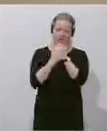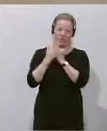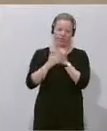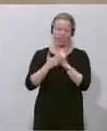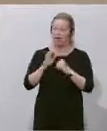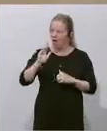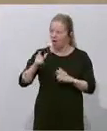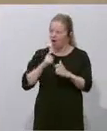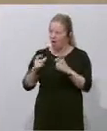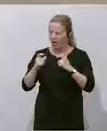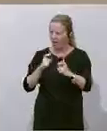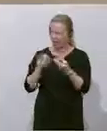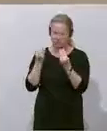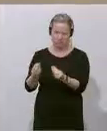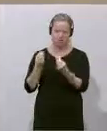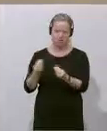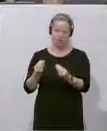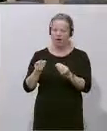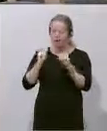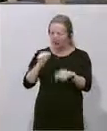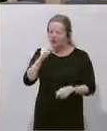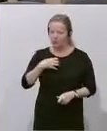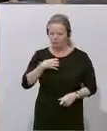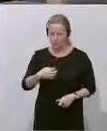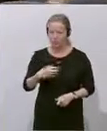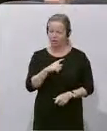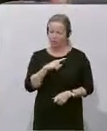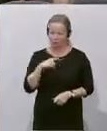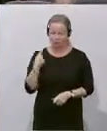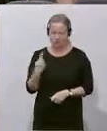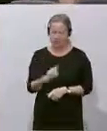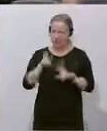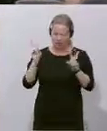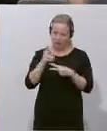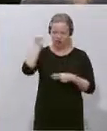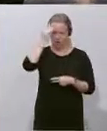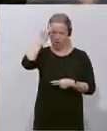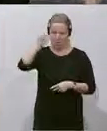jetzt euren Charakter aus in dieser Zeit, und da dürft ihr euch nicht wundern, dass man euch nichts mehr glaubt.